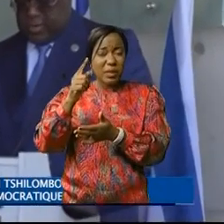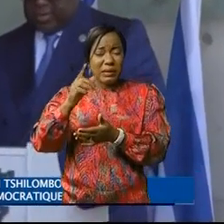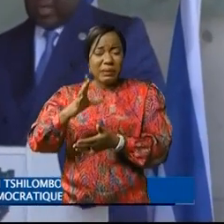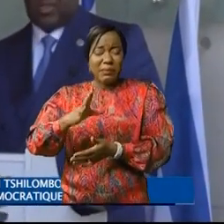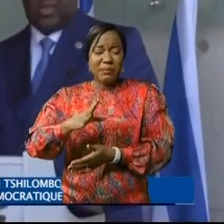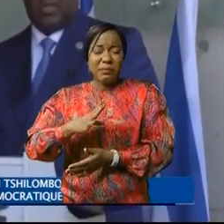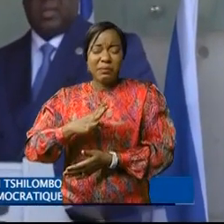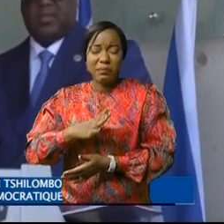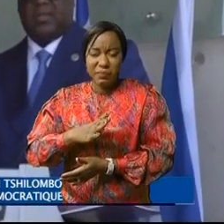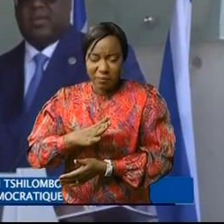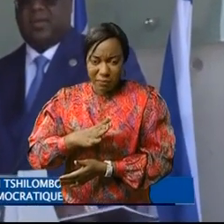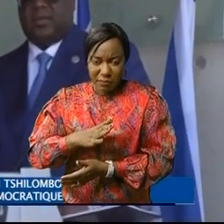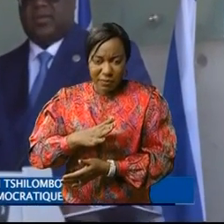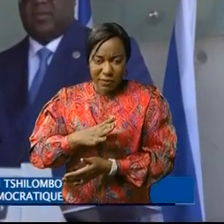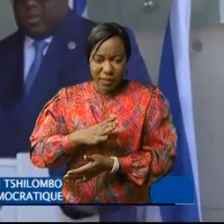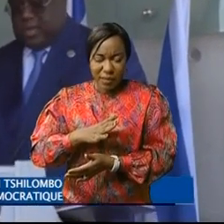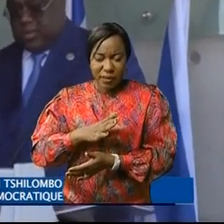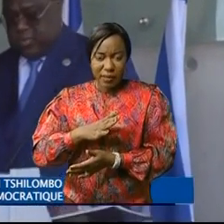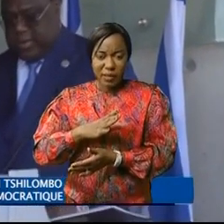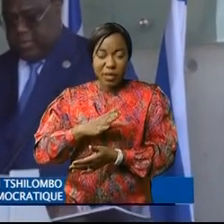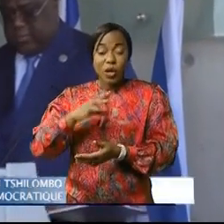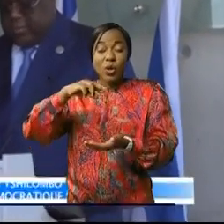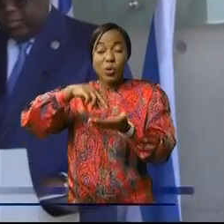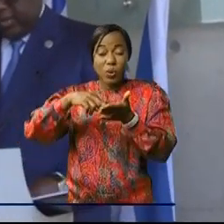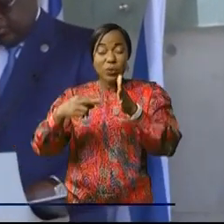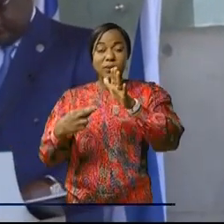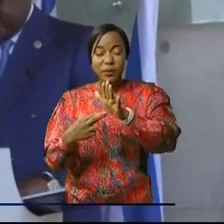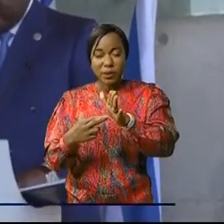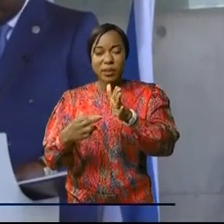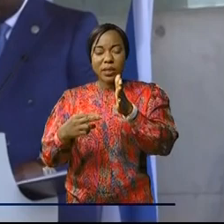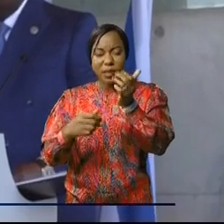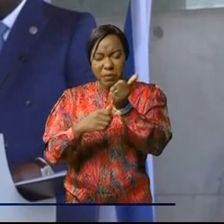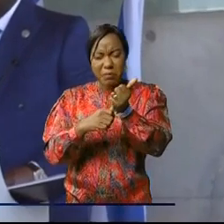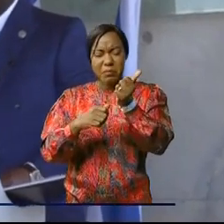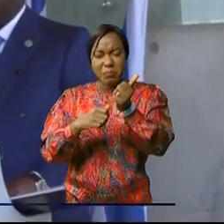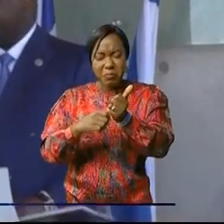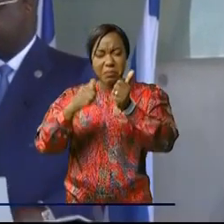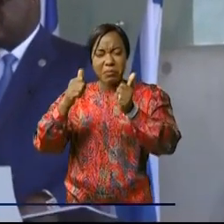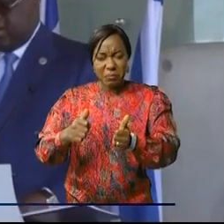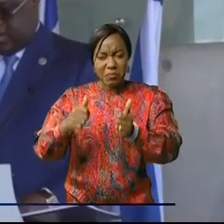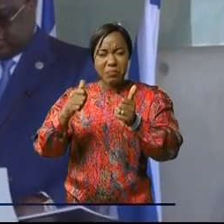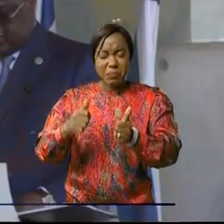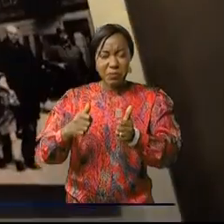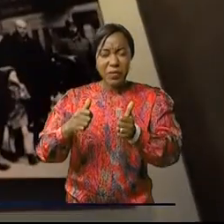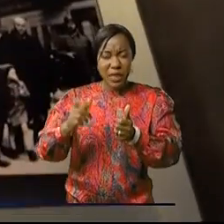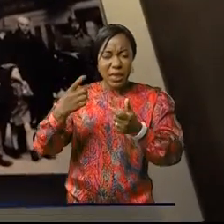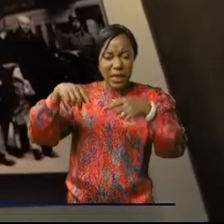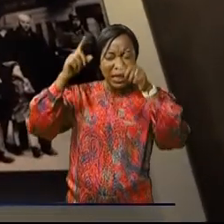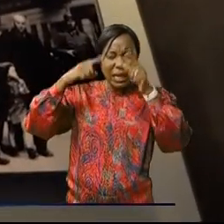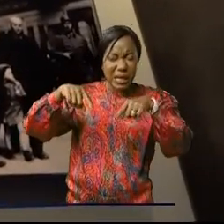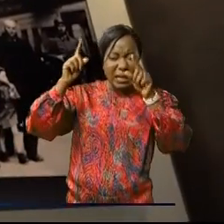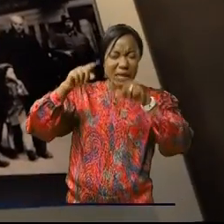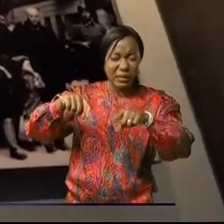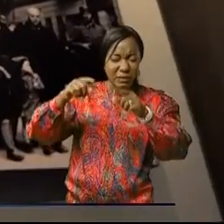de la tragédie dont il conserve pour les survivants, les vivants et les générations d